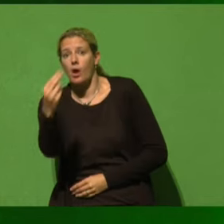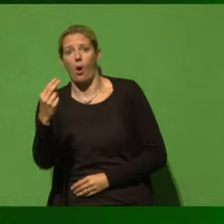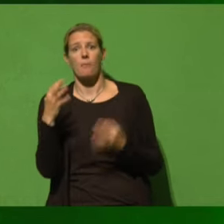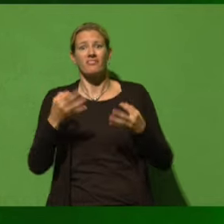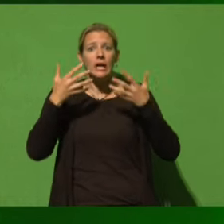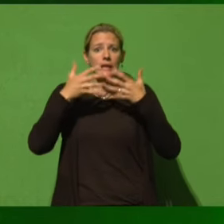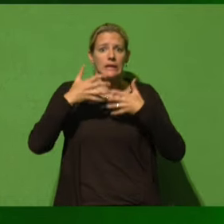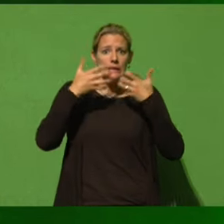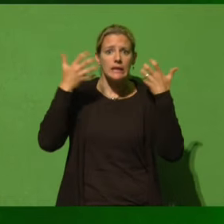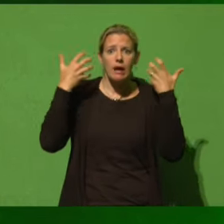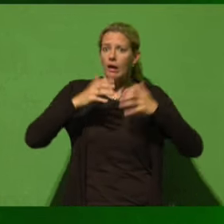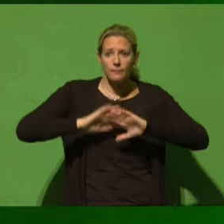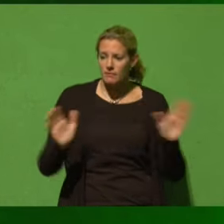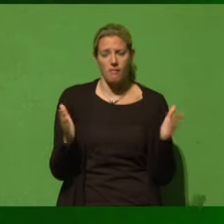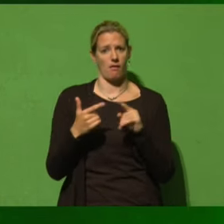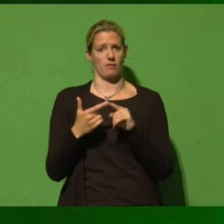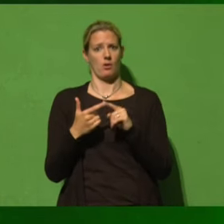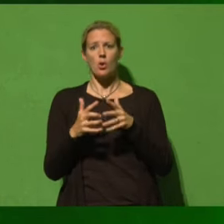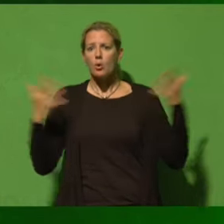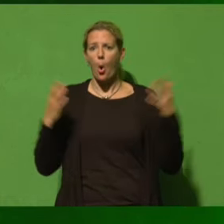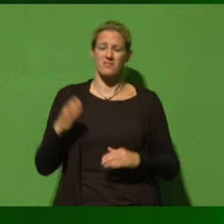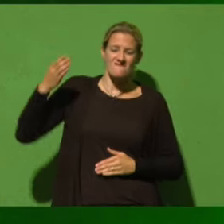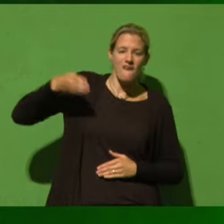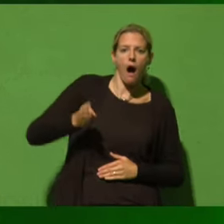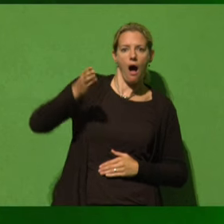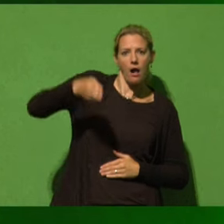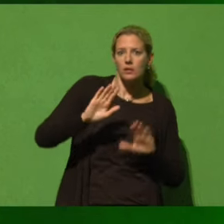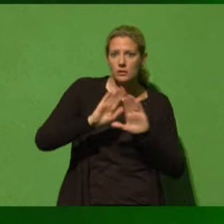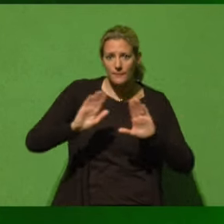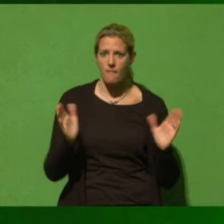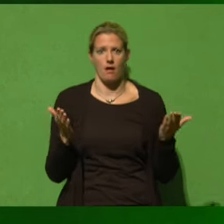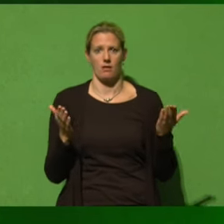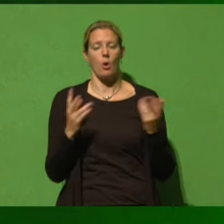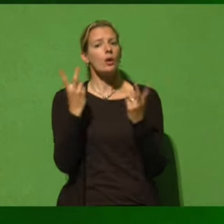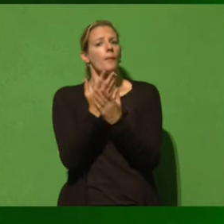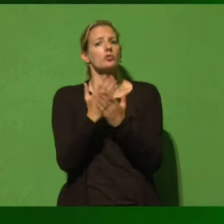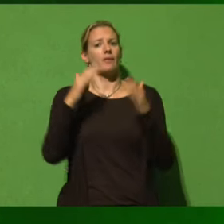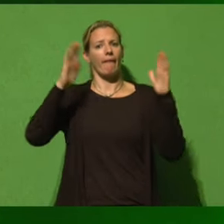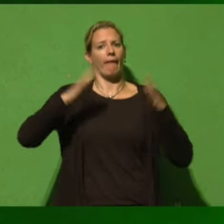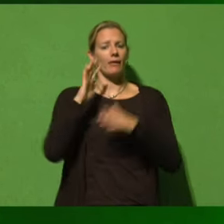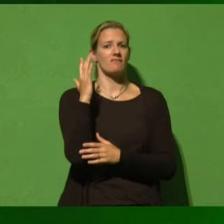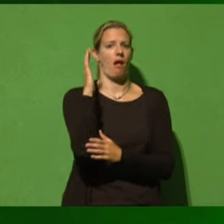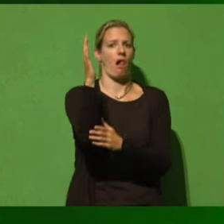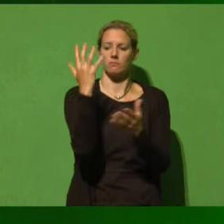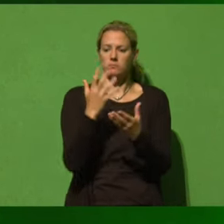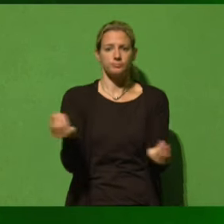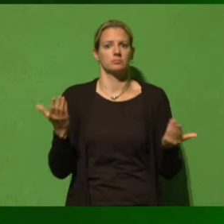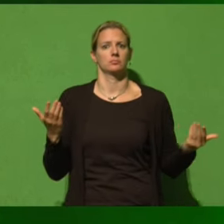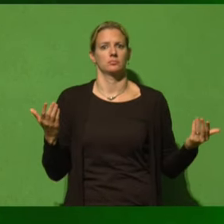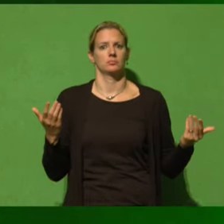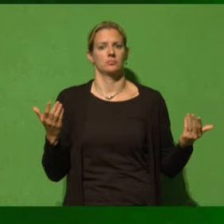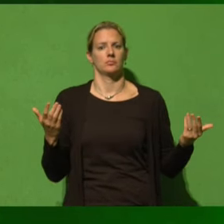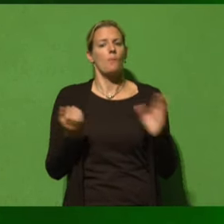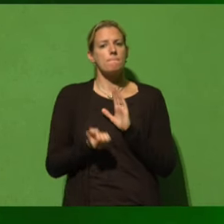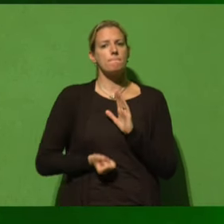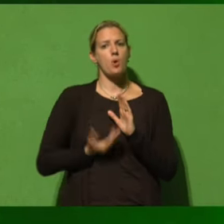wenn es keine großen Wale mehr gibt oder wenn die Regenwälder nahezu verschwunden sind und die Orchideen, die in ihnen wachsen, mit. Es